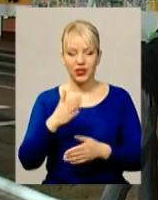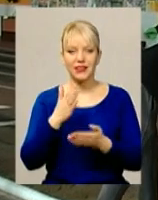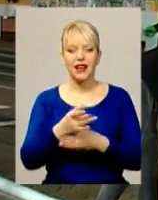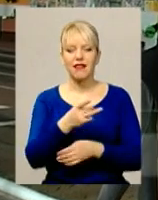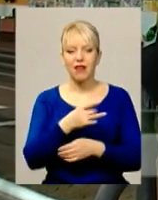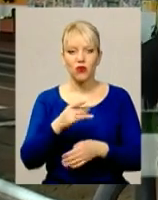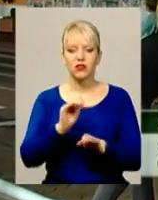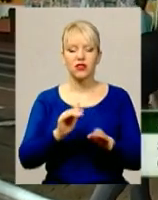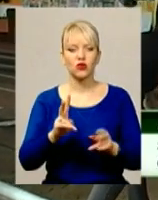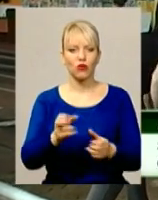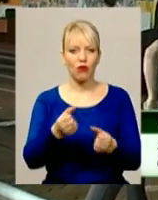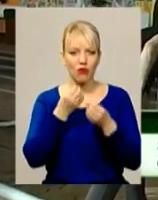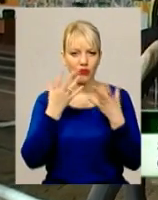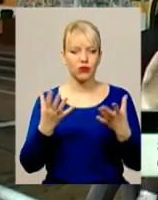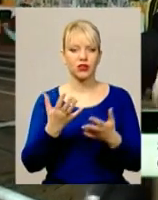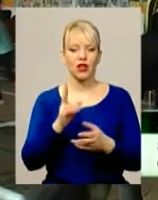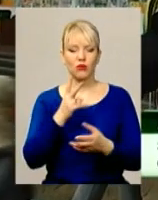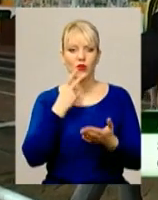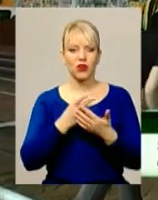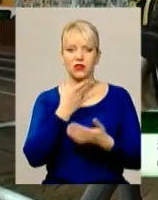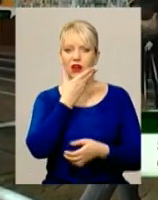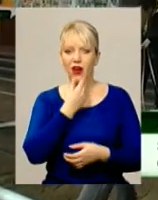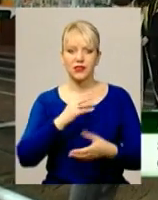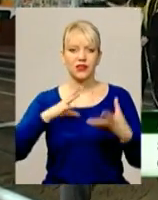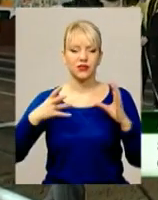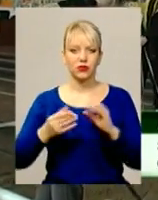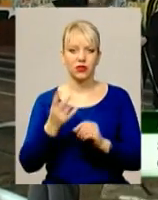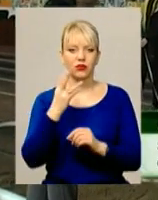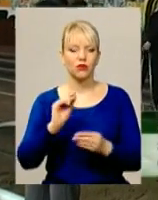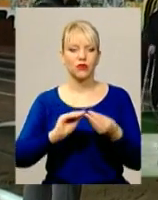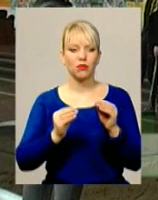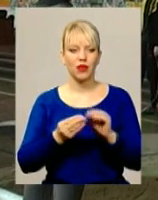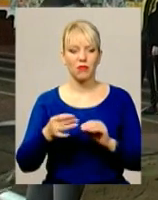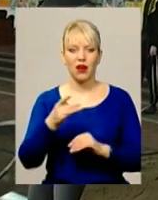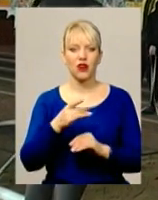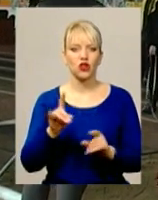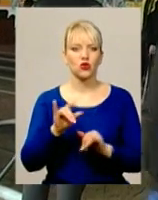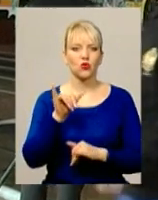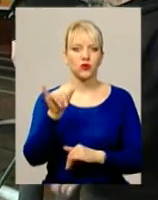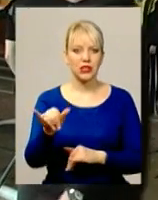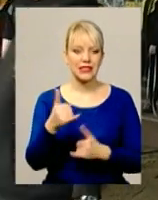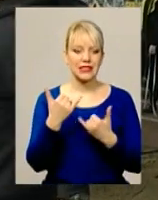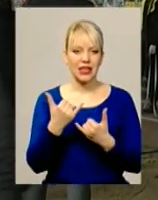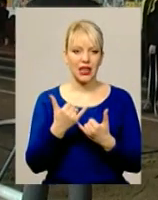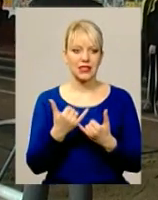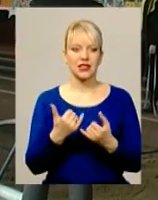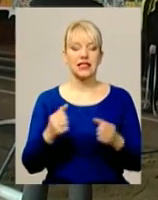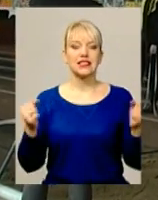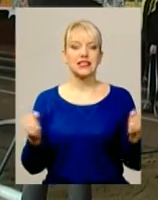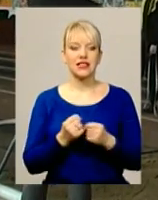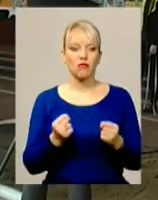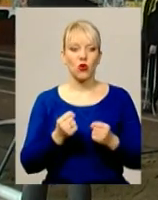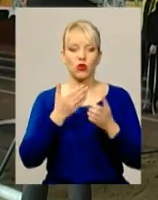діти, які хороші, які показують хороші результати, але проблема районів є, що в них зараз на даний момент зимою